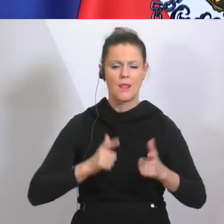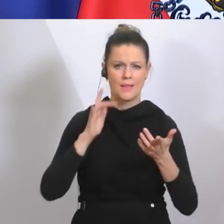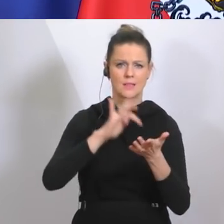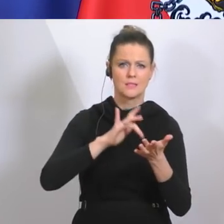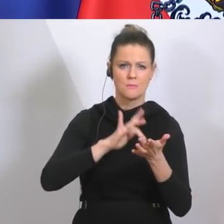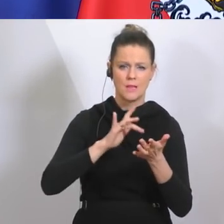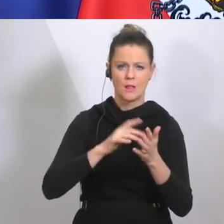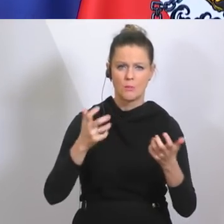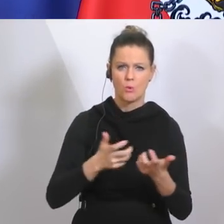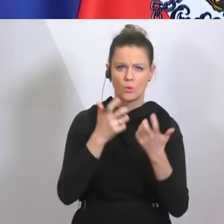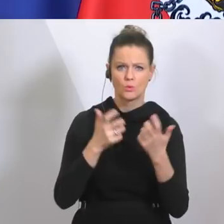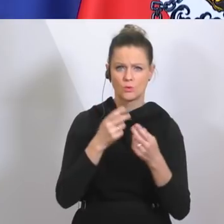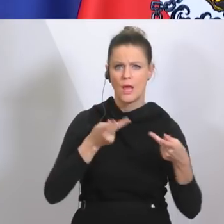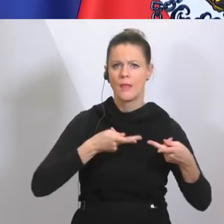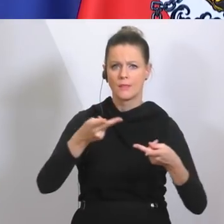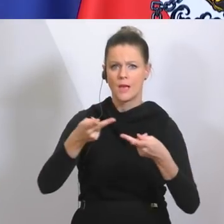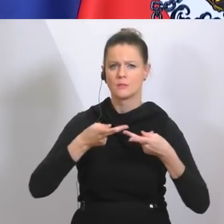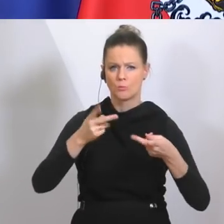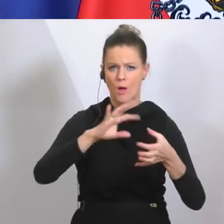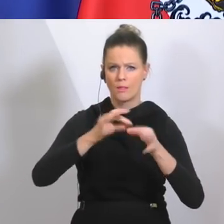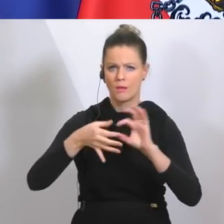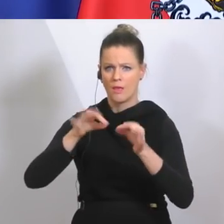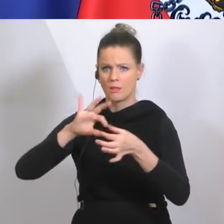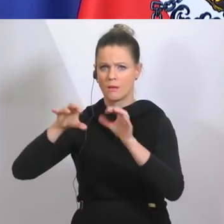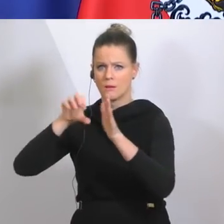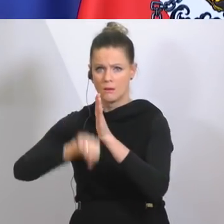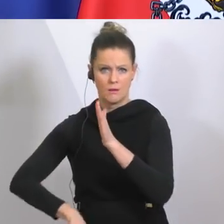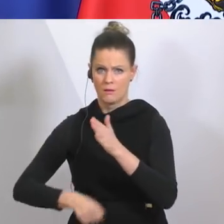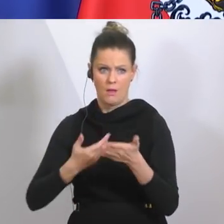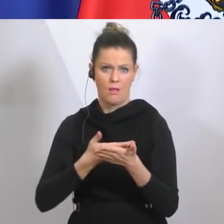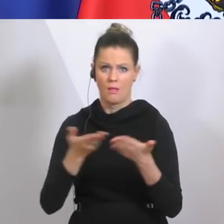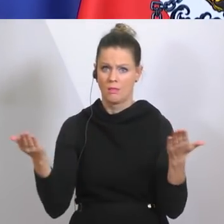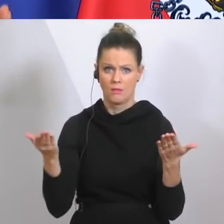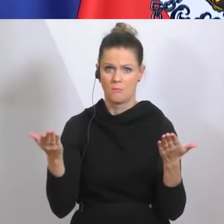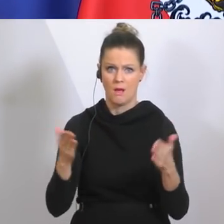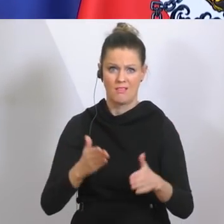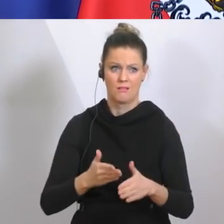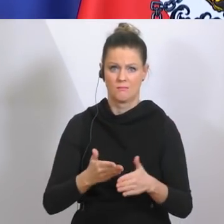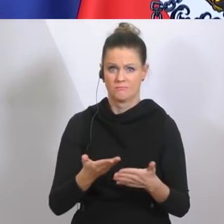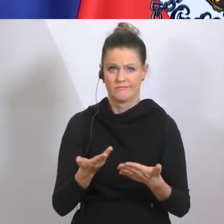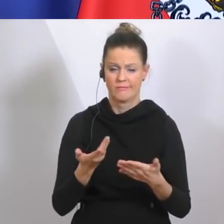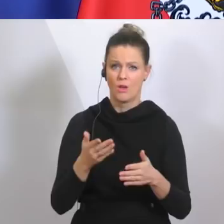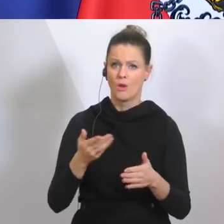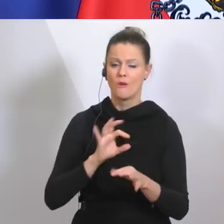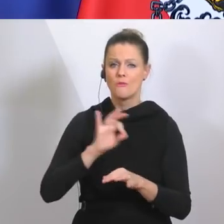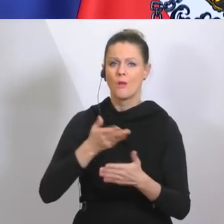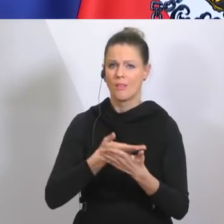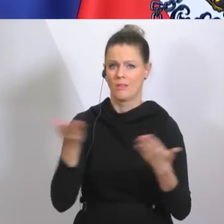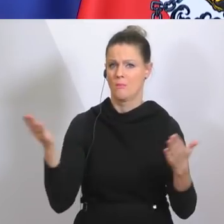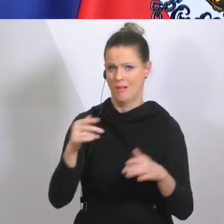Transportkette dann irgendwelche Unterbrechungen gibt. Dann ist am Schluss auch nicht geholfen und deshalb dieser